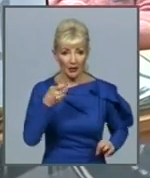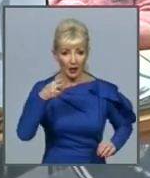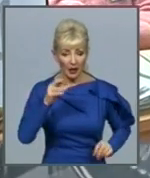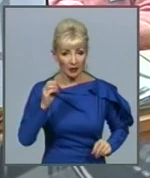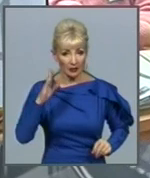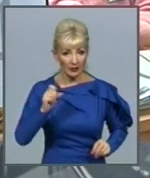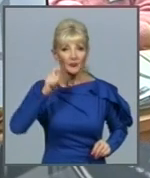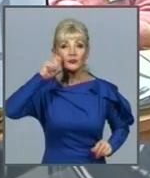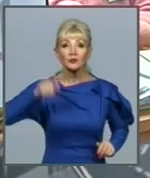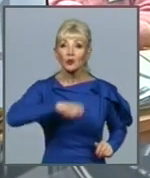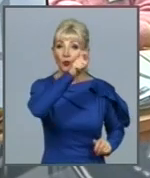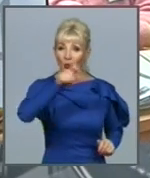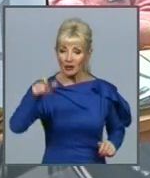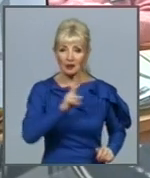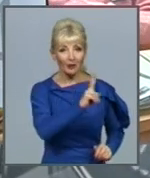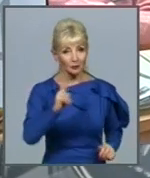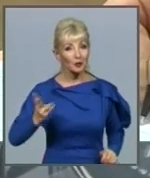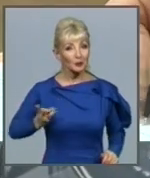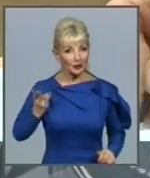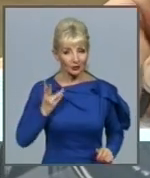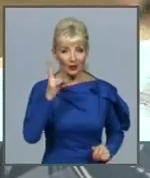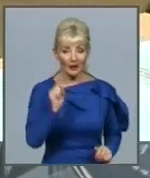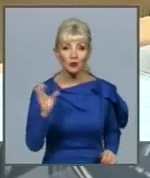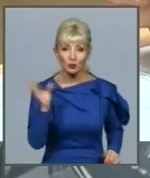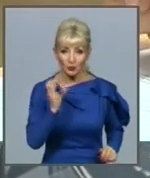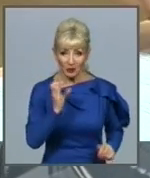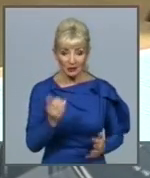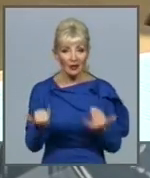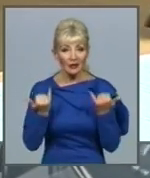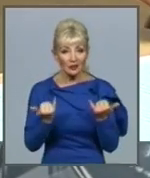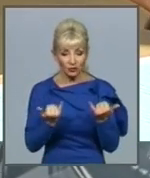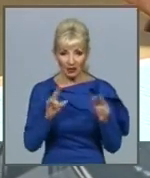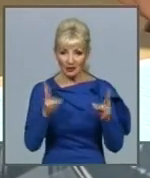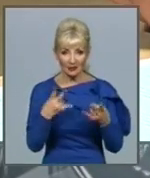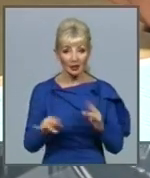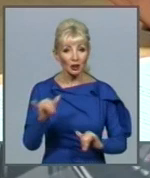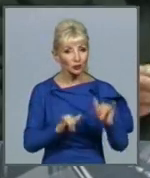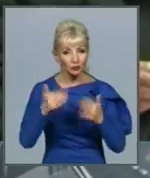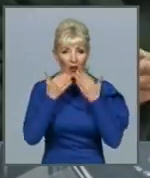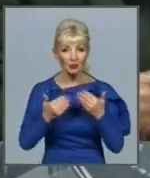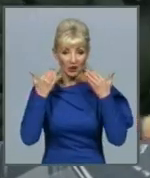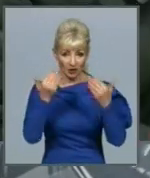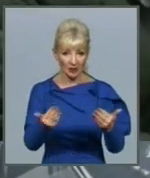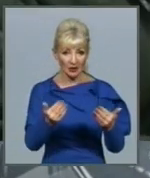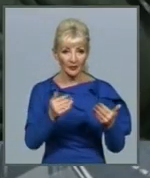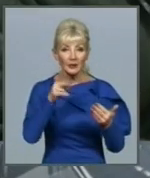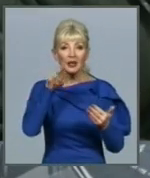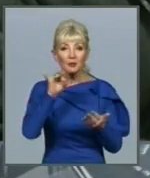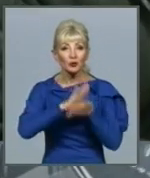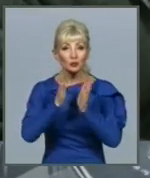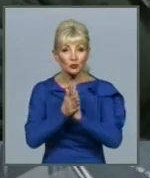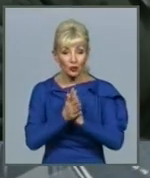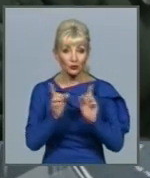Українцям, які претендують на субсидії, зараз не потрібно нікуди звертатися за умови, що не сталося якихось